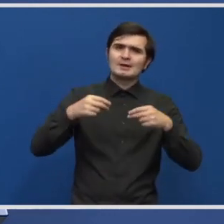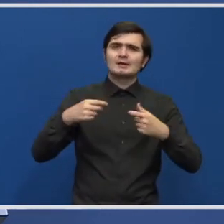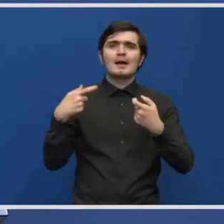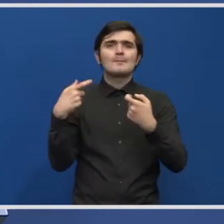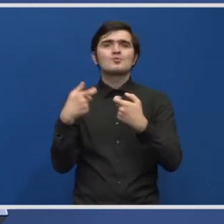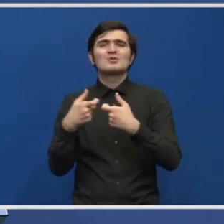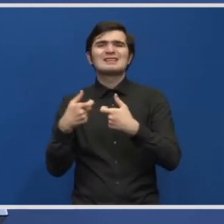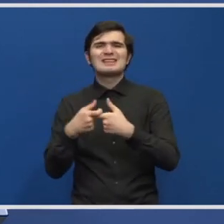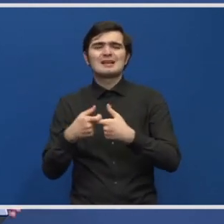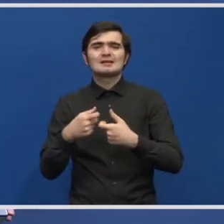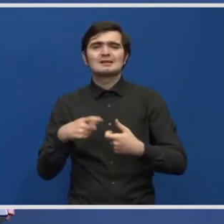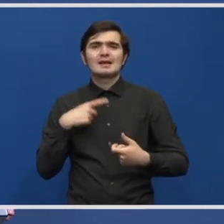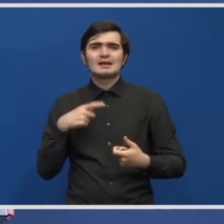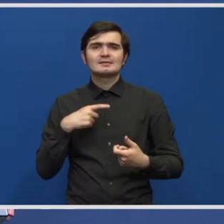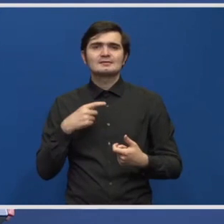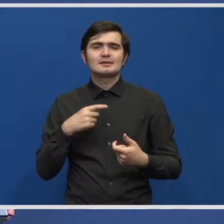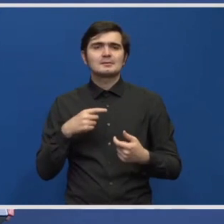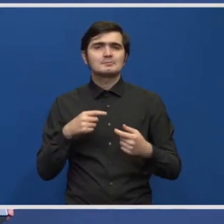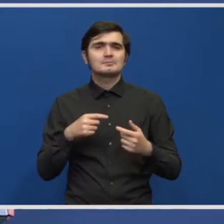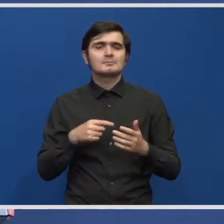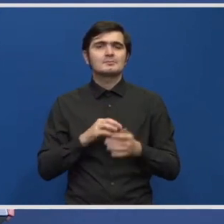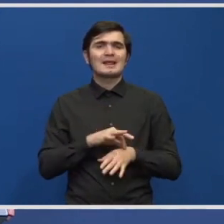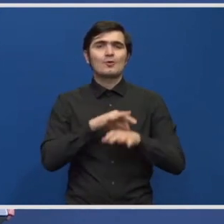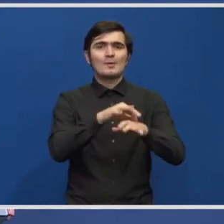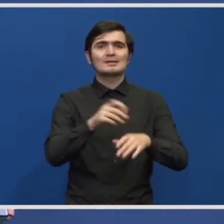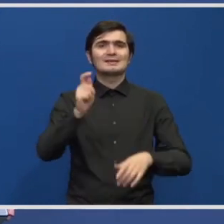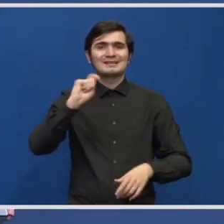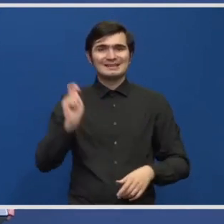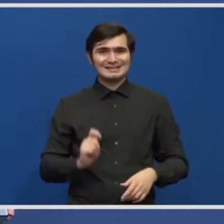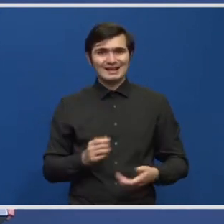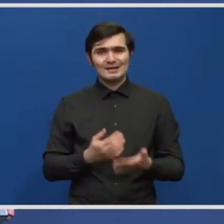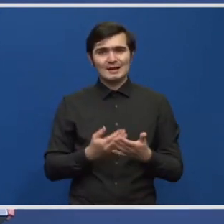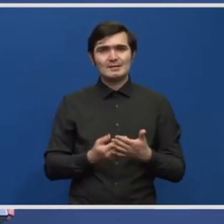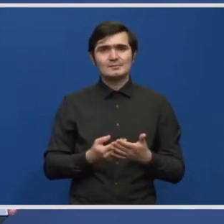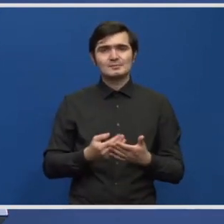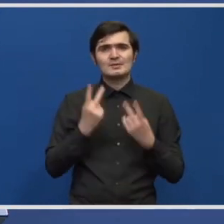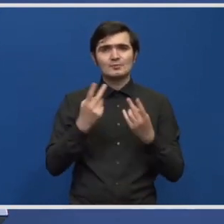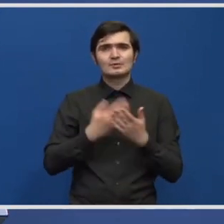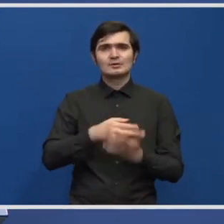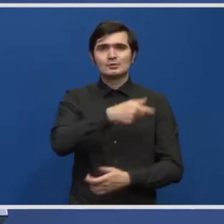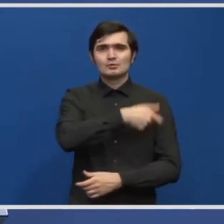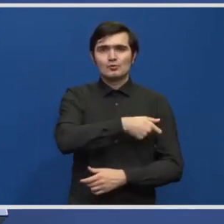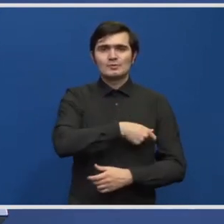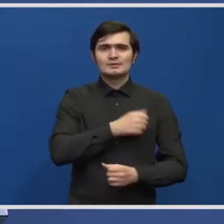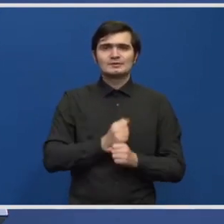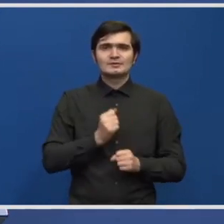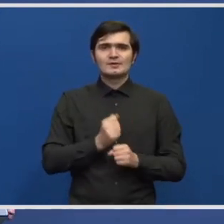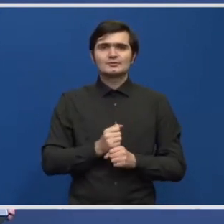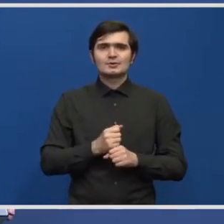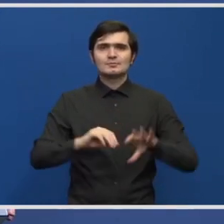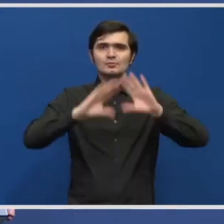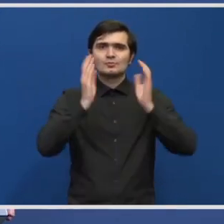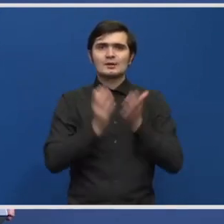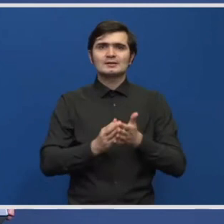este parte, inclusiv din recomandările de țară, care pentru comisie sunt foarte importante, să completăm această rețea de bază.